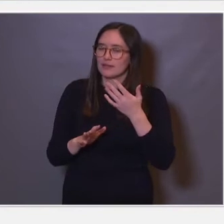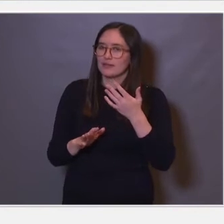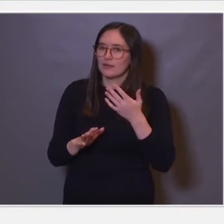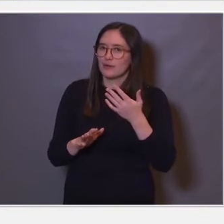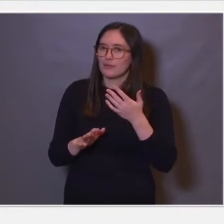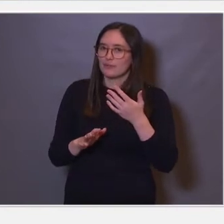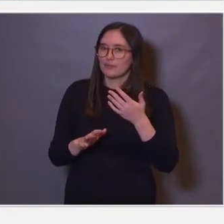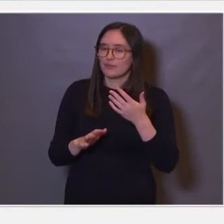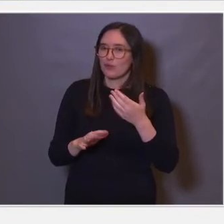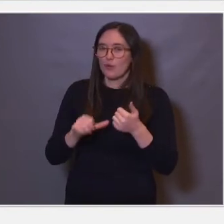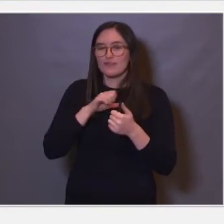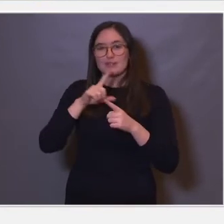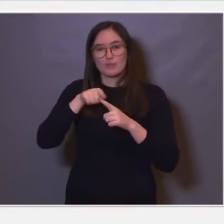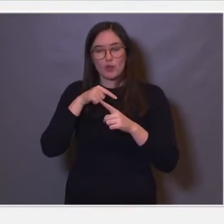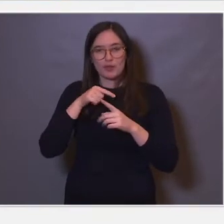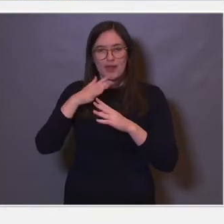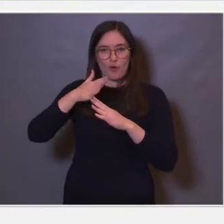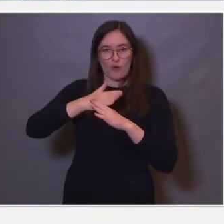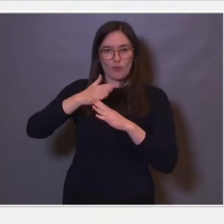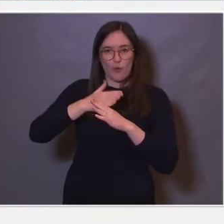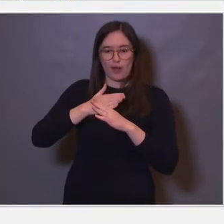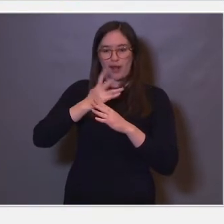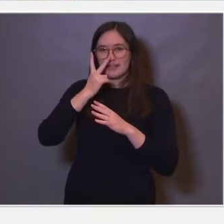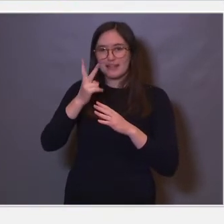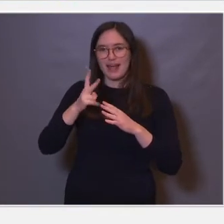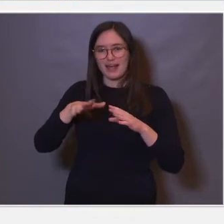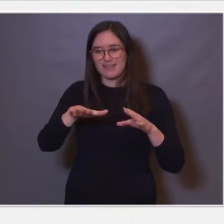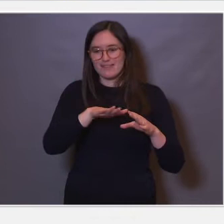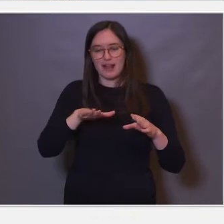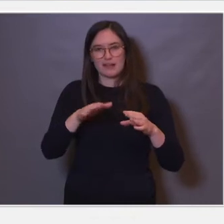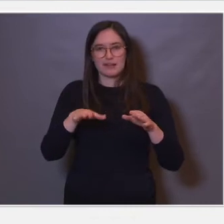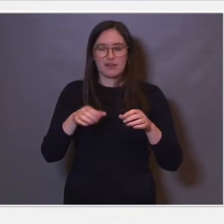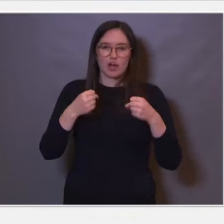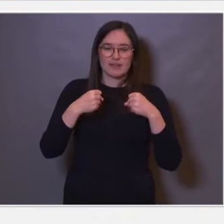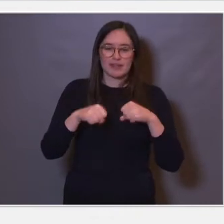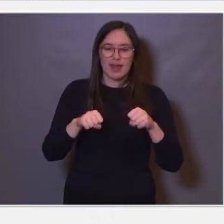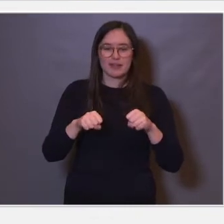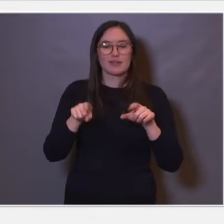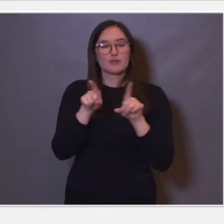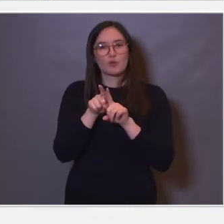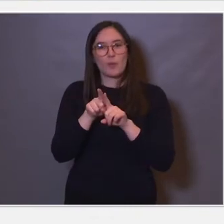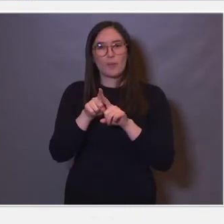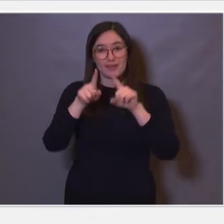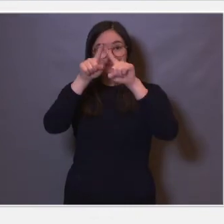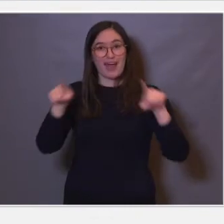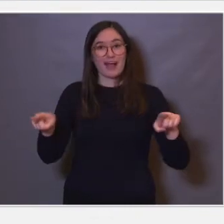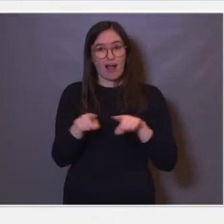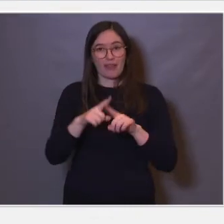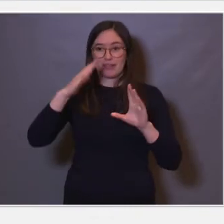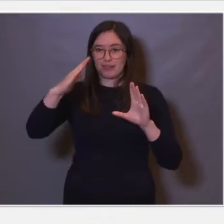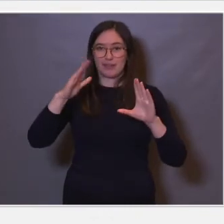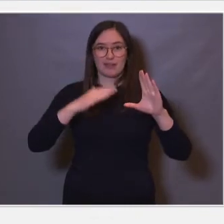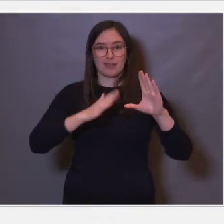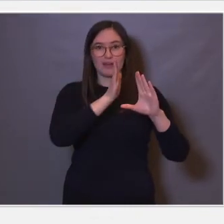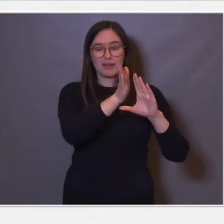Og hvis man begynner å måle på det, så er de aktivitetsfeltene likesidige til trekanter. Og det er ganske utrolig når du